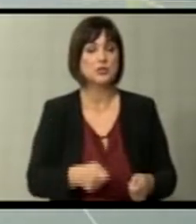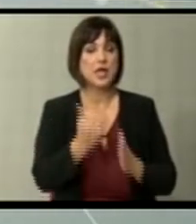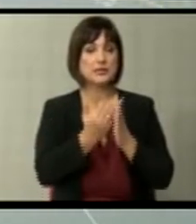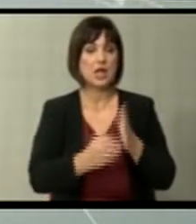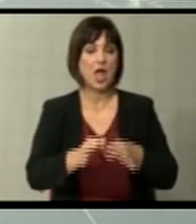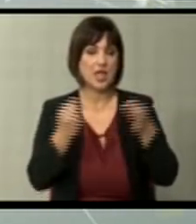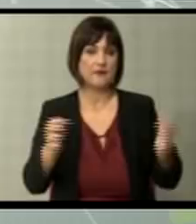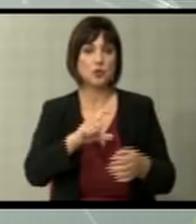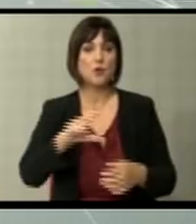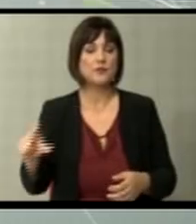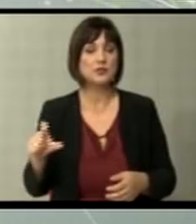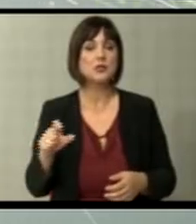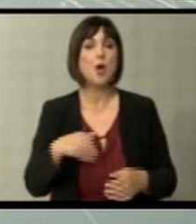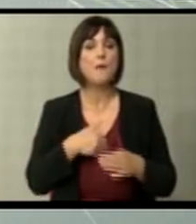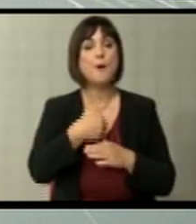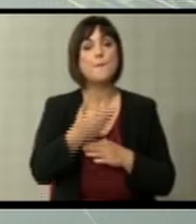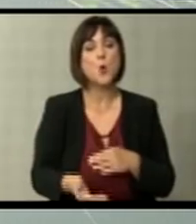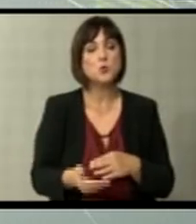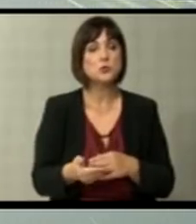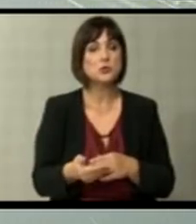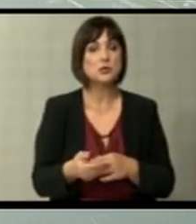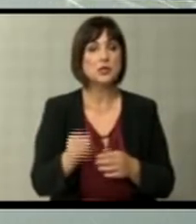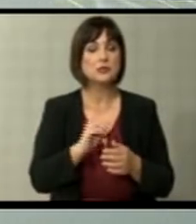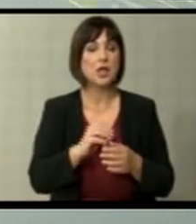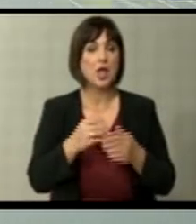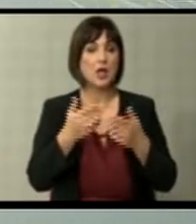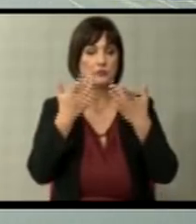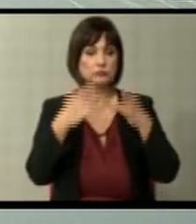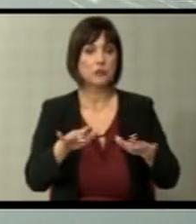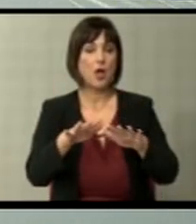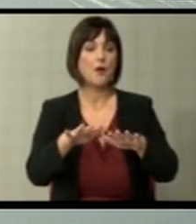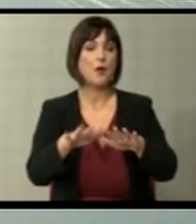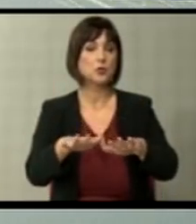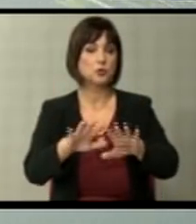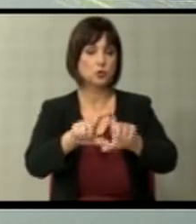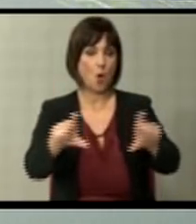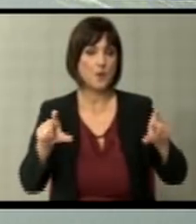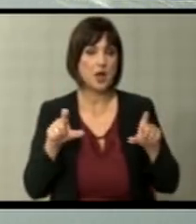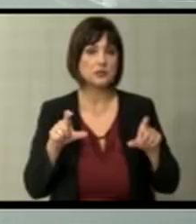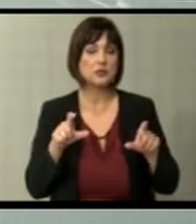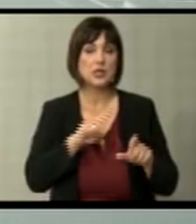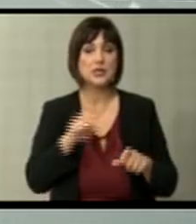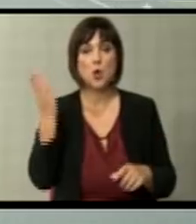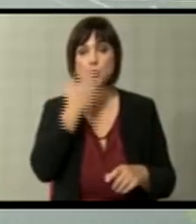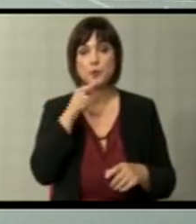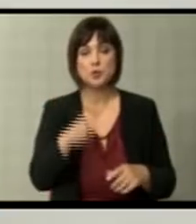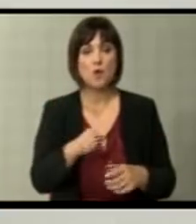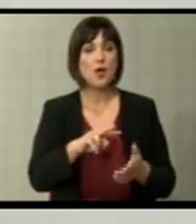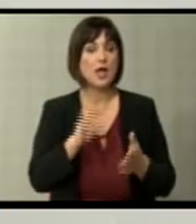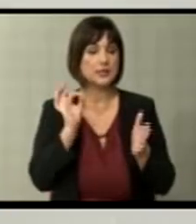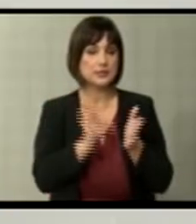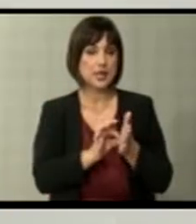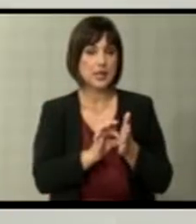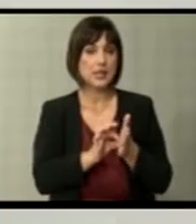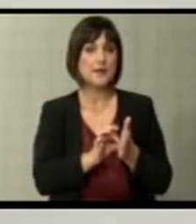јавно во винителство, па да се распушти Собранијето. Бидејќи неуспехот на оваа стратежка цел,